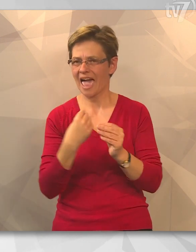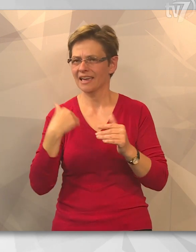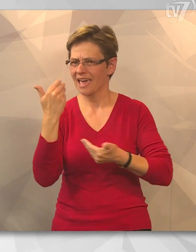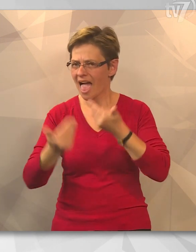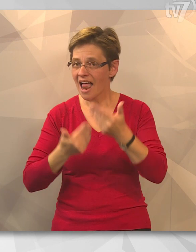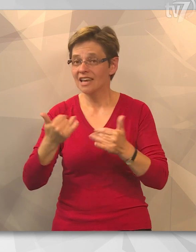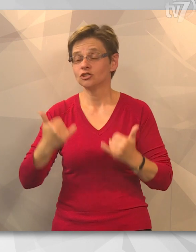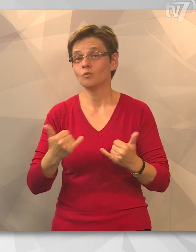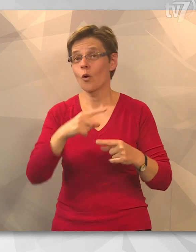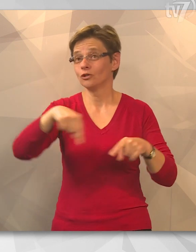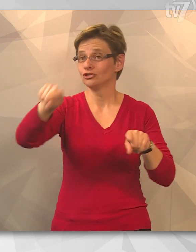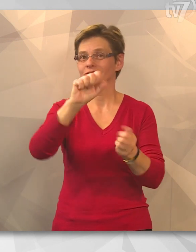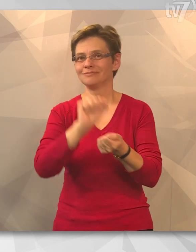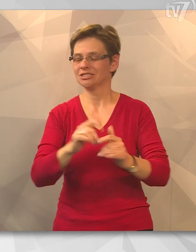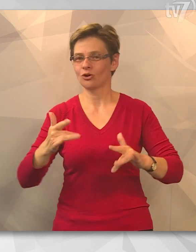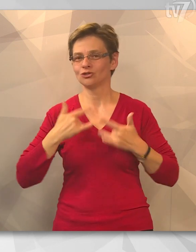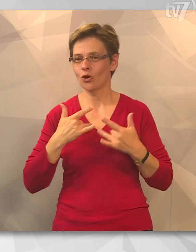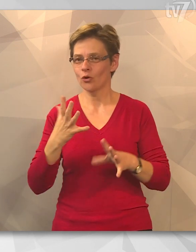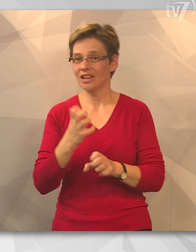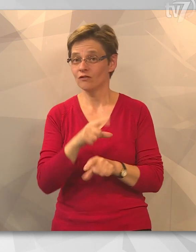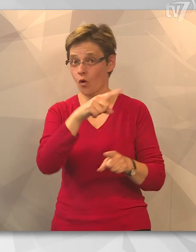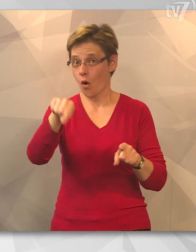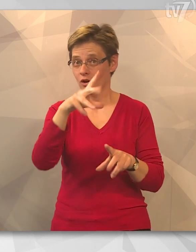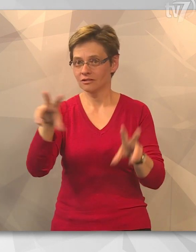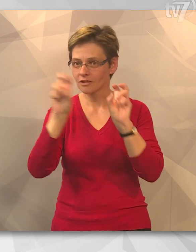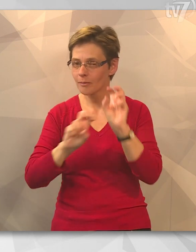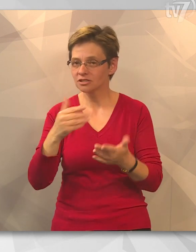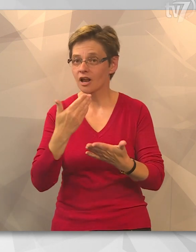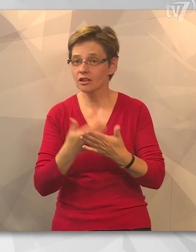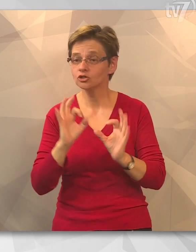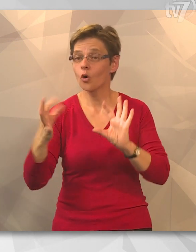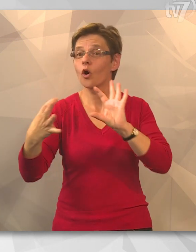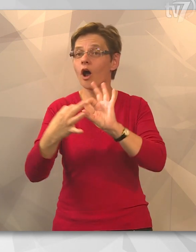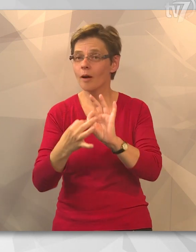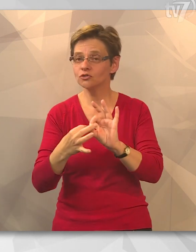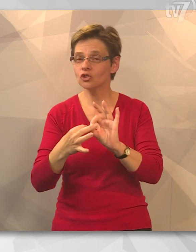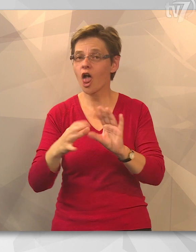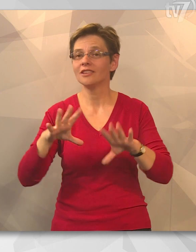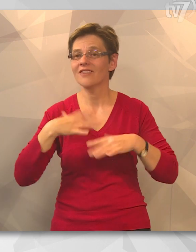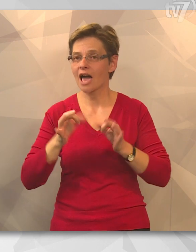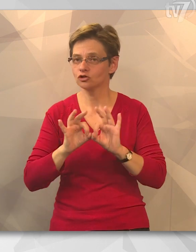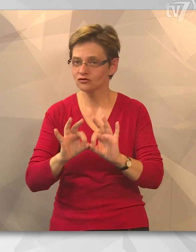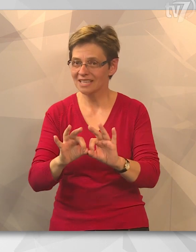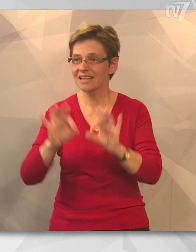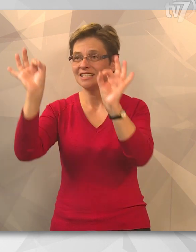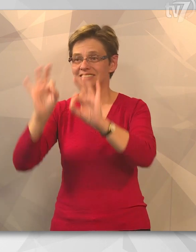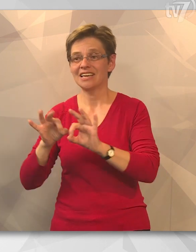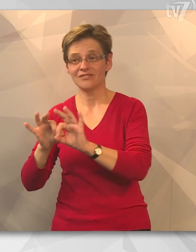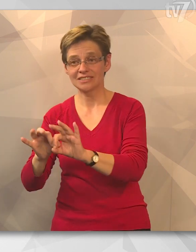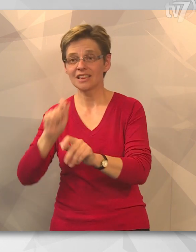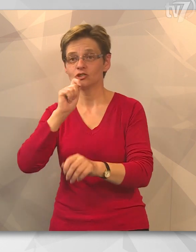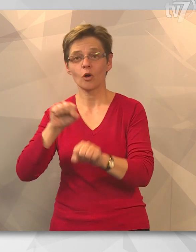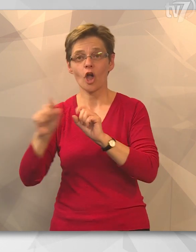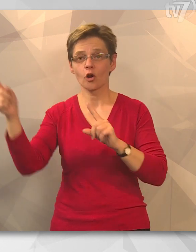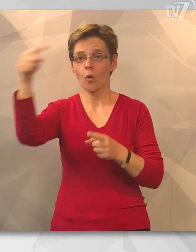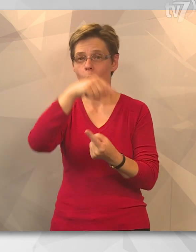vezetőivel, és most örömmel fogják azt gondolom ők is azt tapasztalni, hogy ez a jó kapcsolat a városvezetés, a cégvezetés és